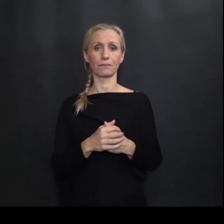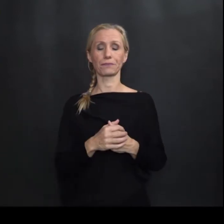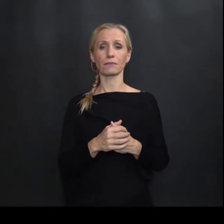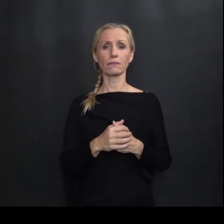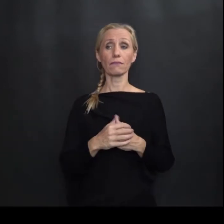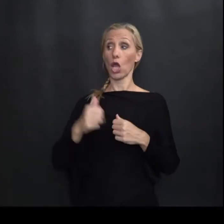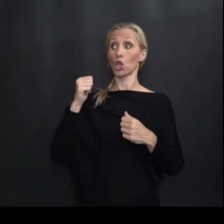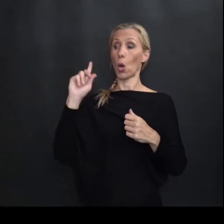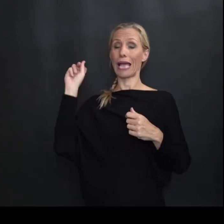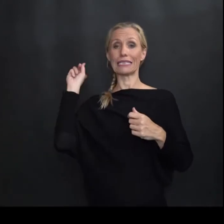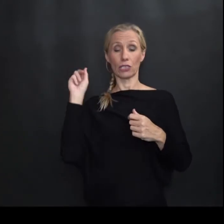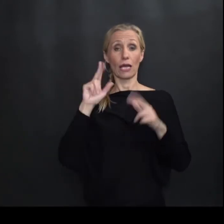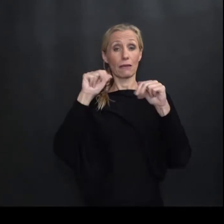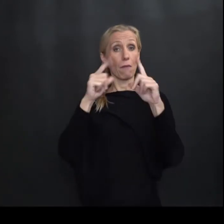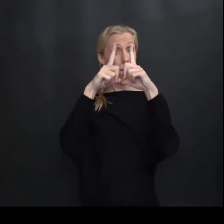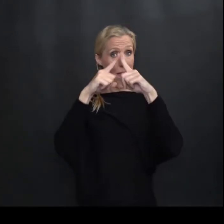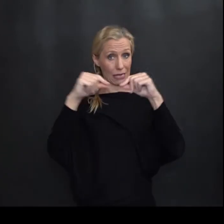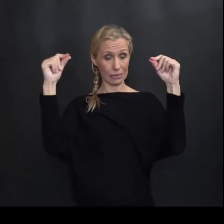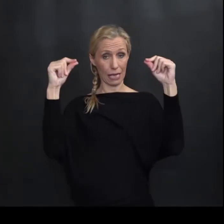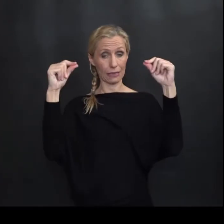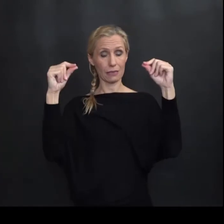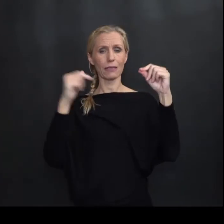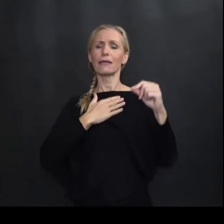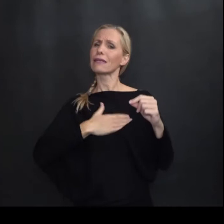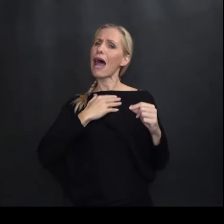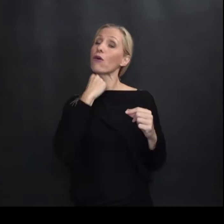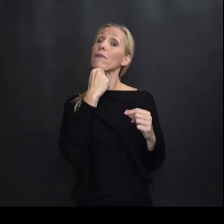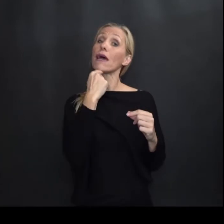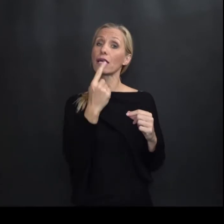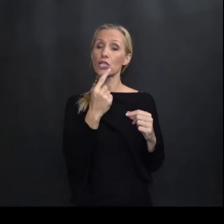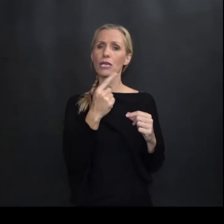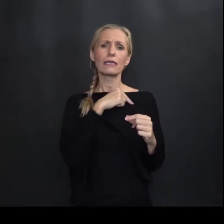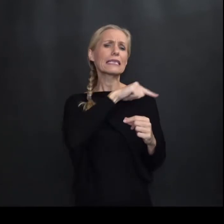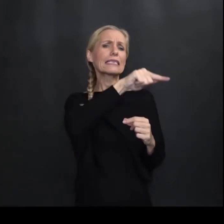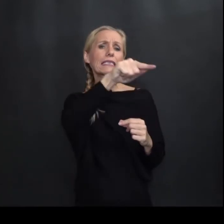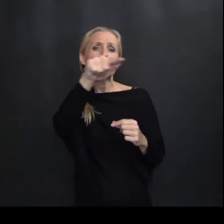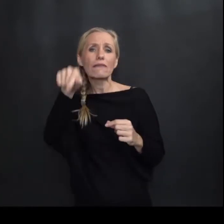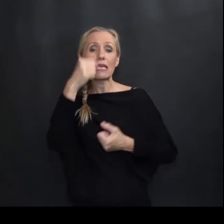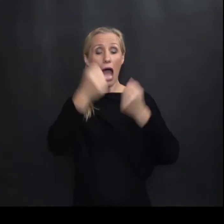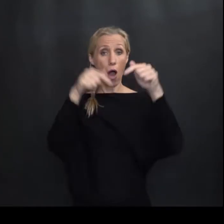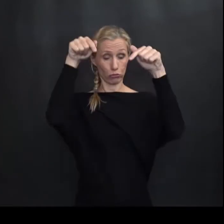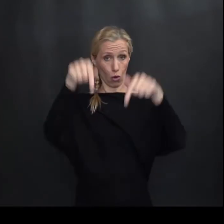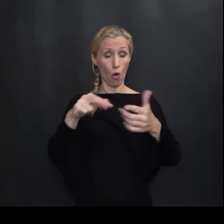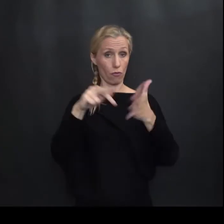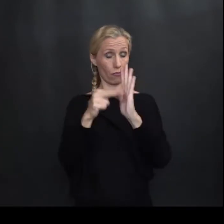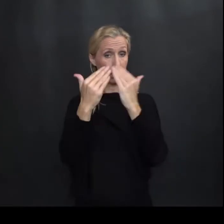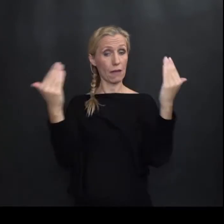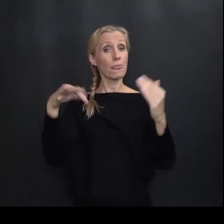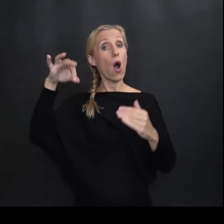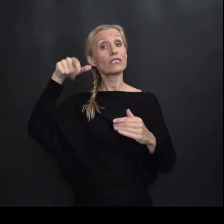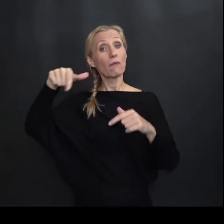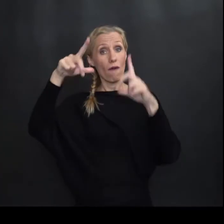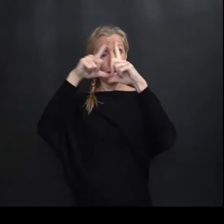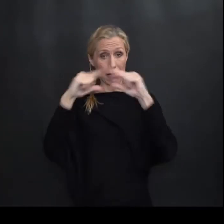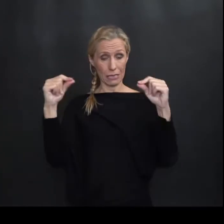Niže dole se nalazi Mercedes Drago mi je reći da svi ovi automobili Zapravo